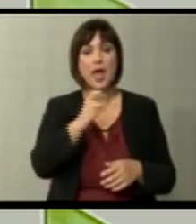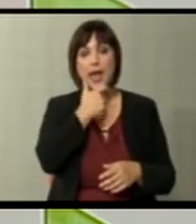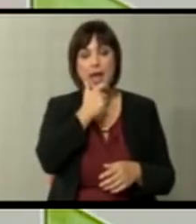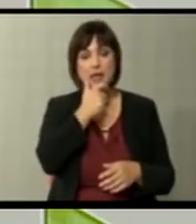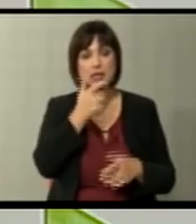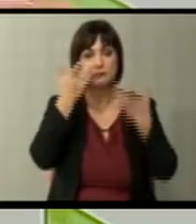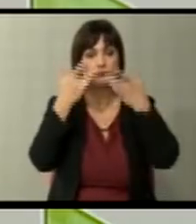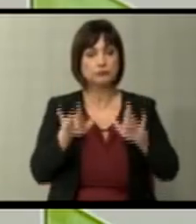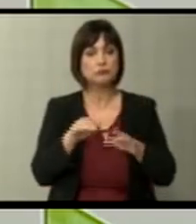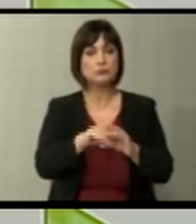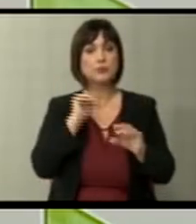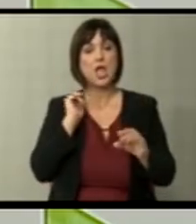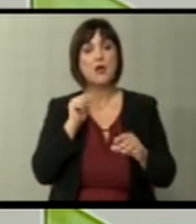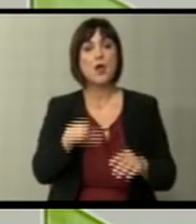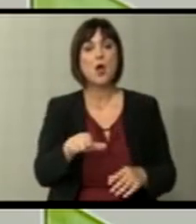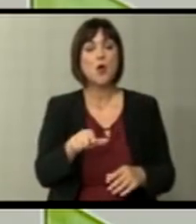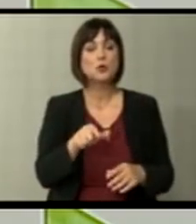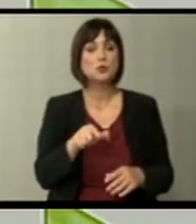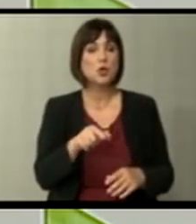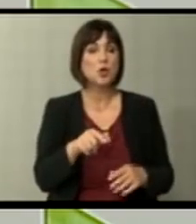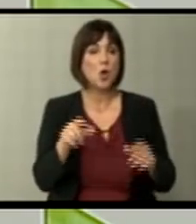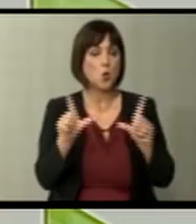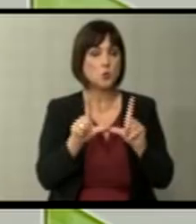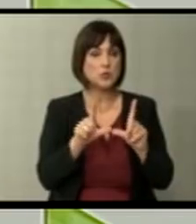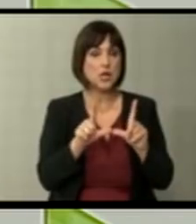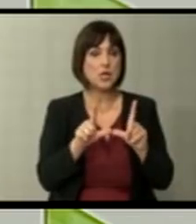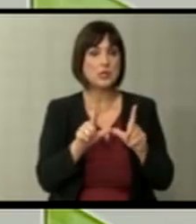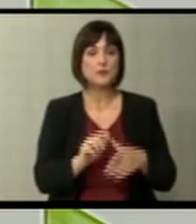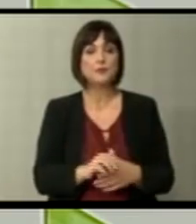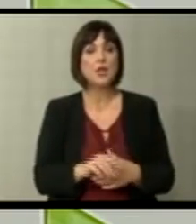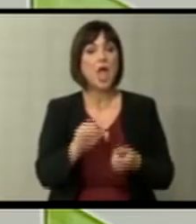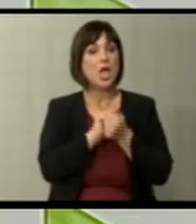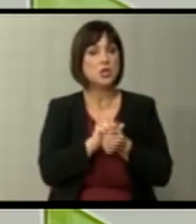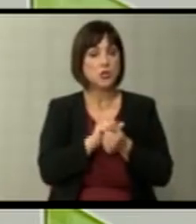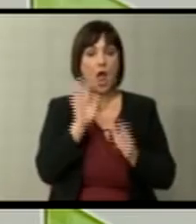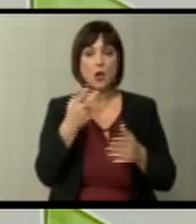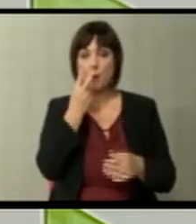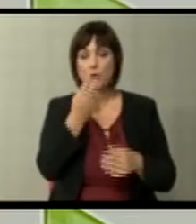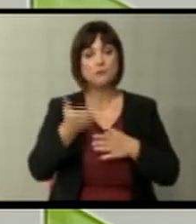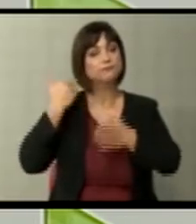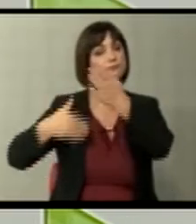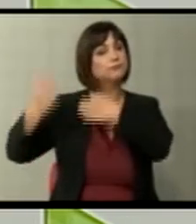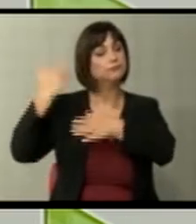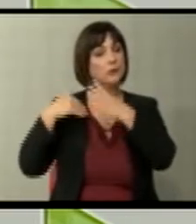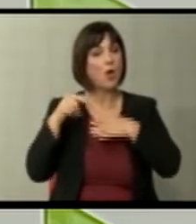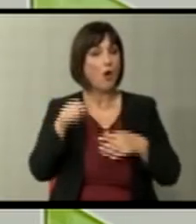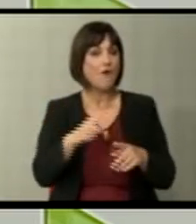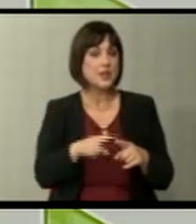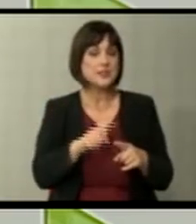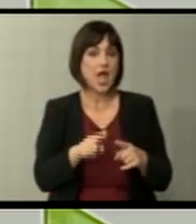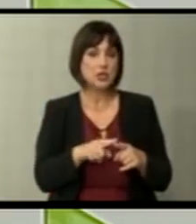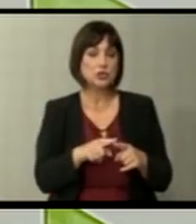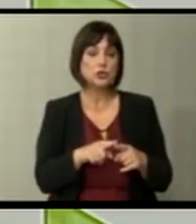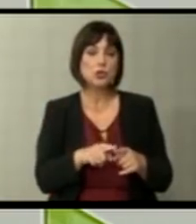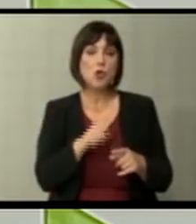излегува, значи Велика Британија излегува од Унијата и историски, ако погледнеме на-назад, в сушност, ова е начин на кој